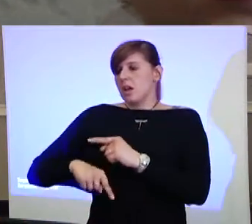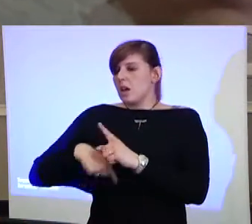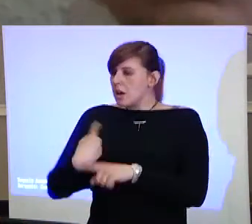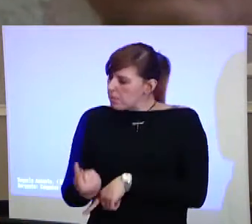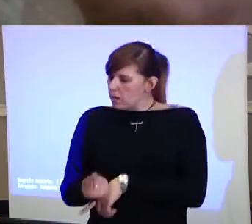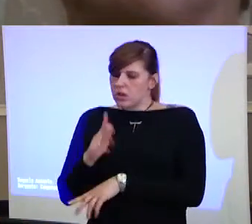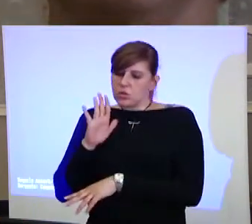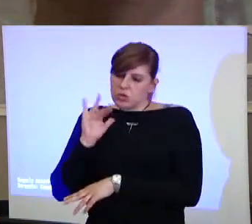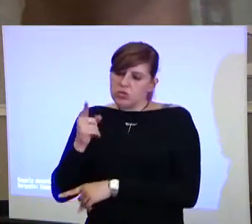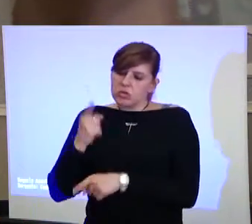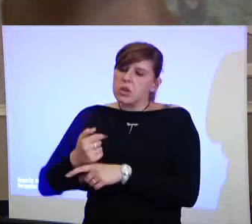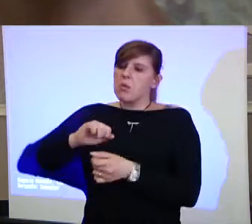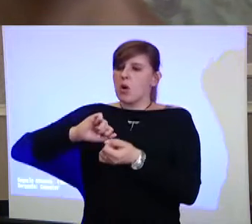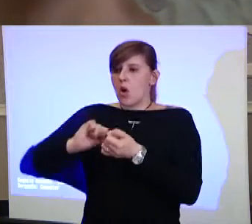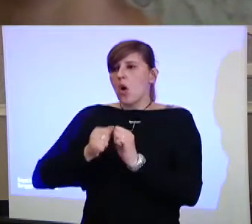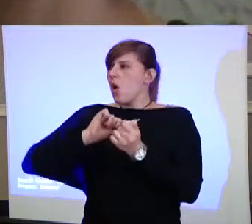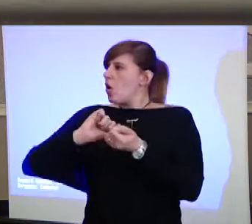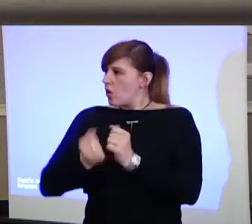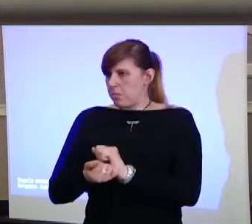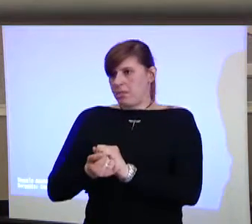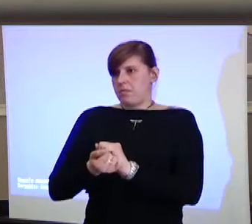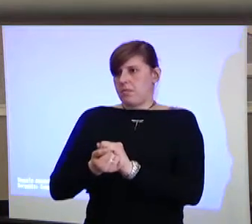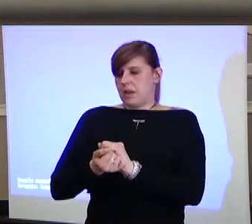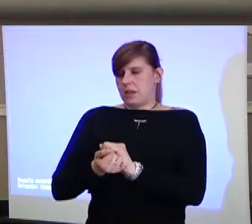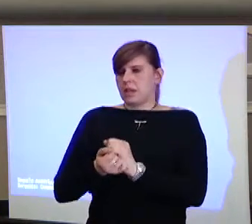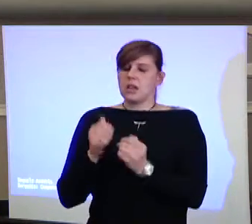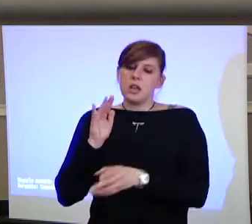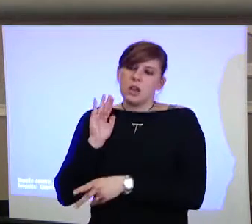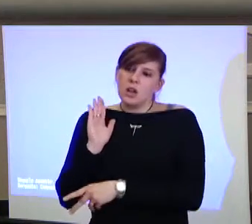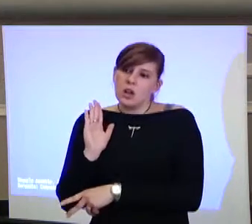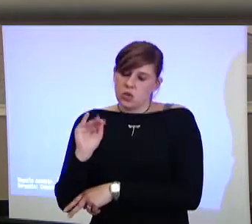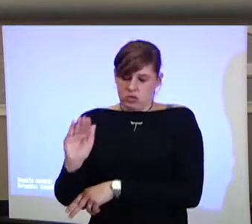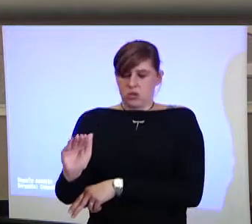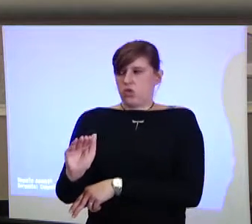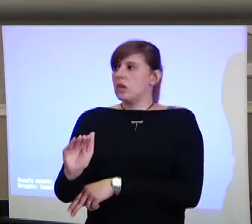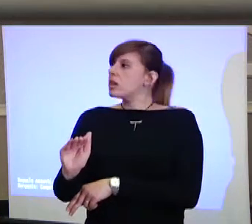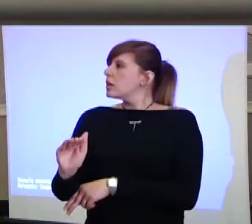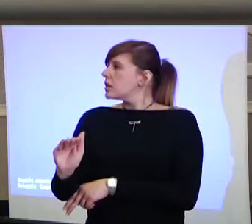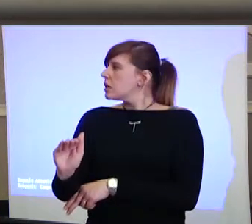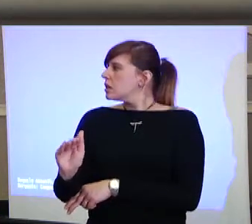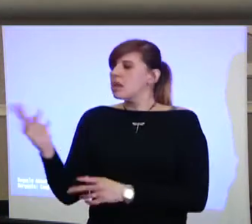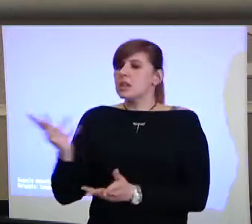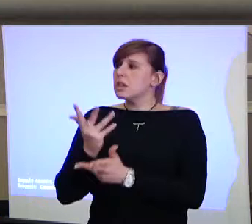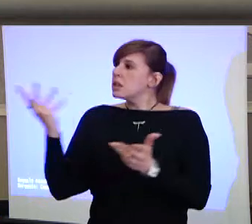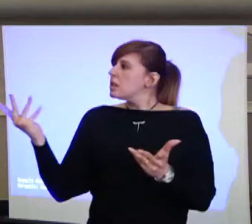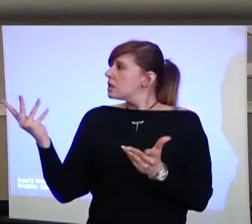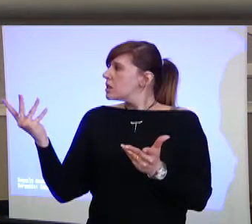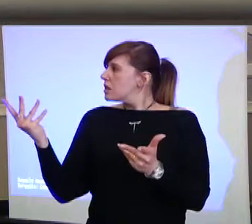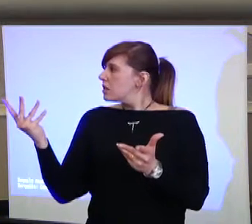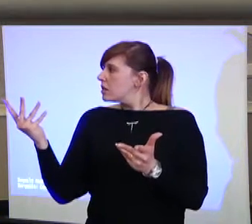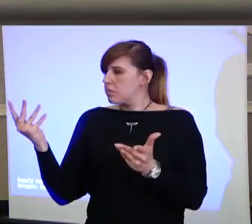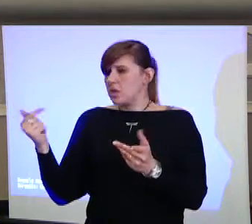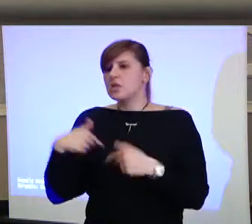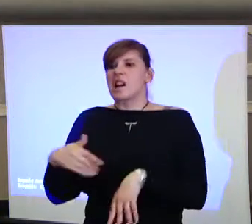protagonisti che tutti i giorni operano in questi campi. Ad esempio pensavo, mentre